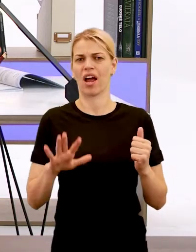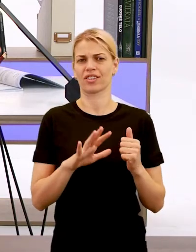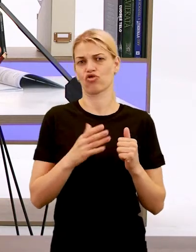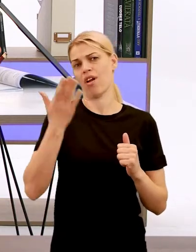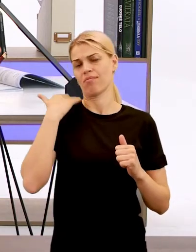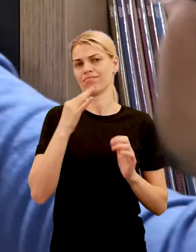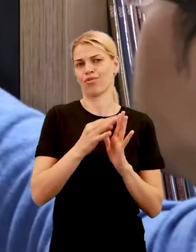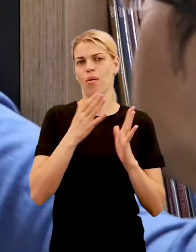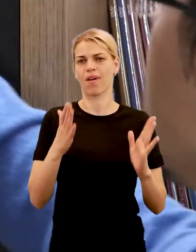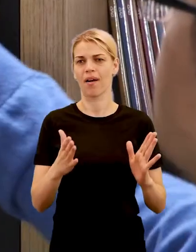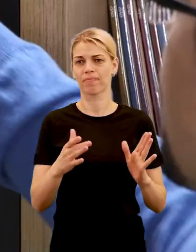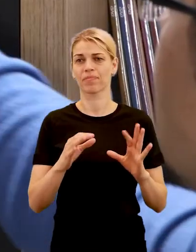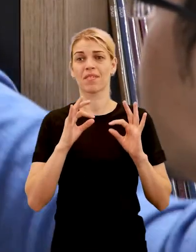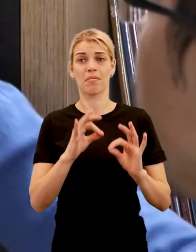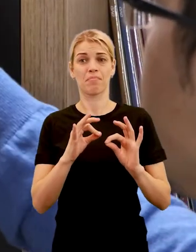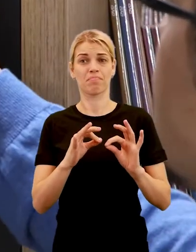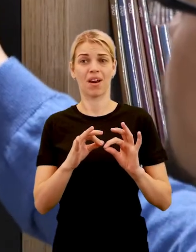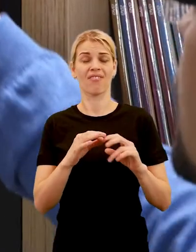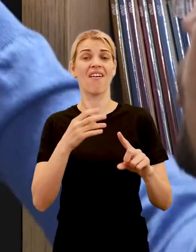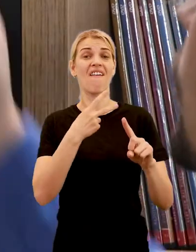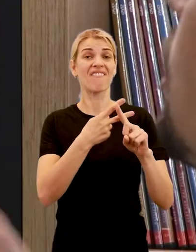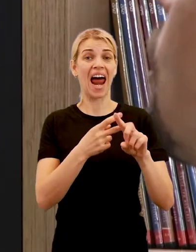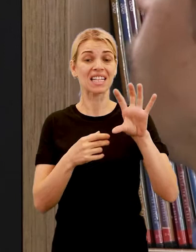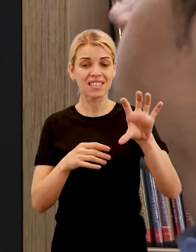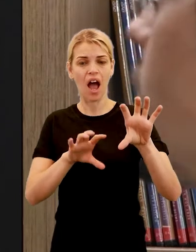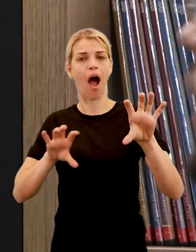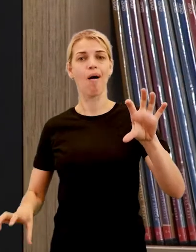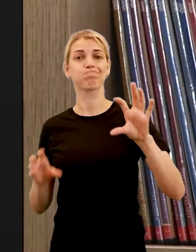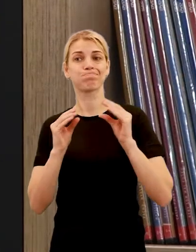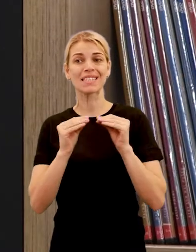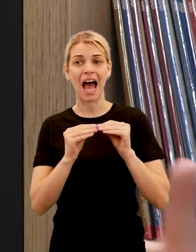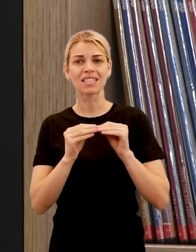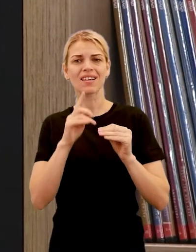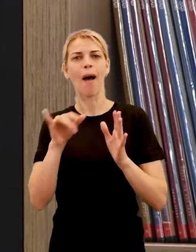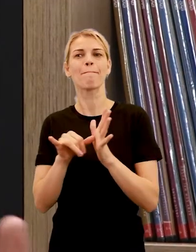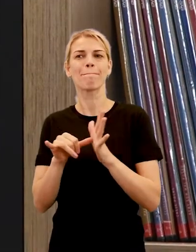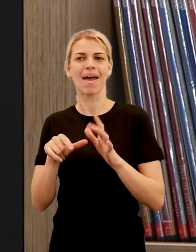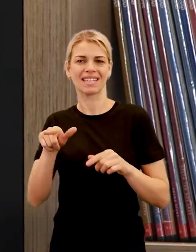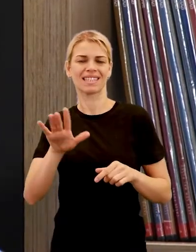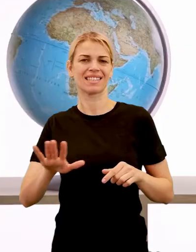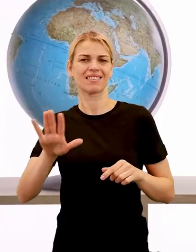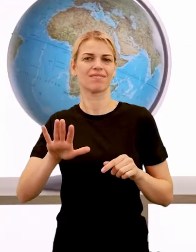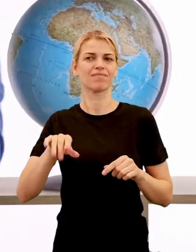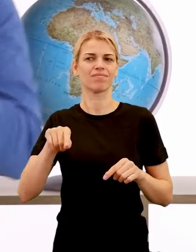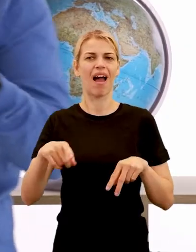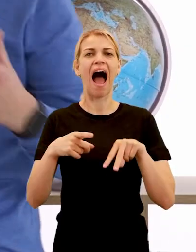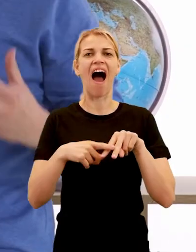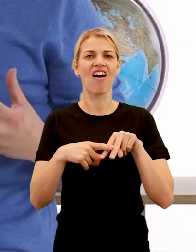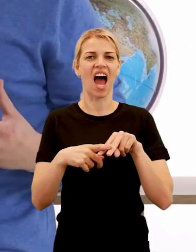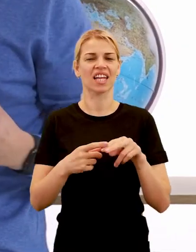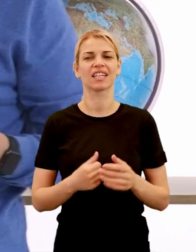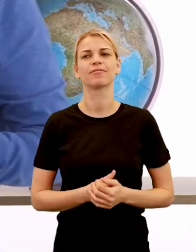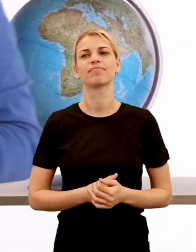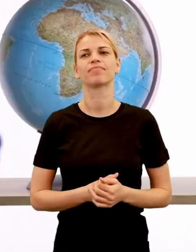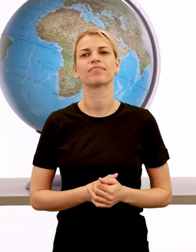A toto územie medzi Fránskou a Byzánskou ríšou, v podstate to bolo územie, kde tieto silné,